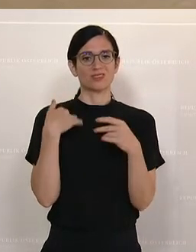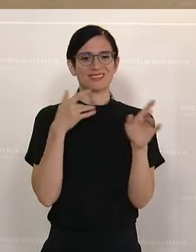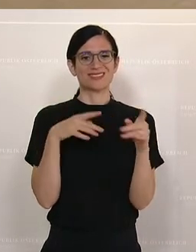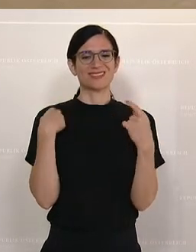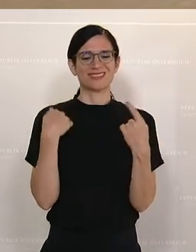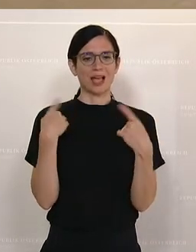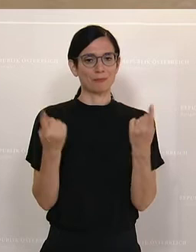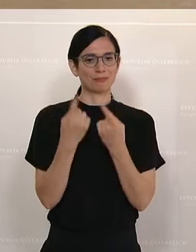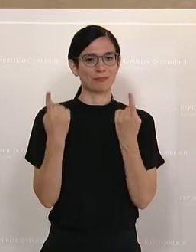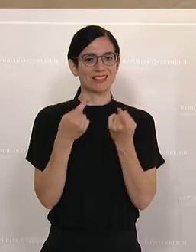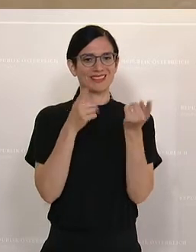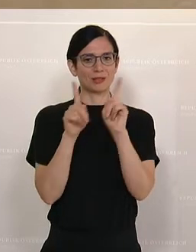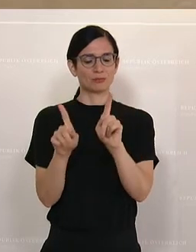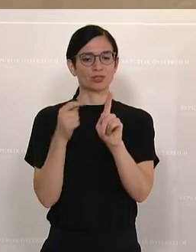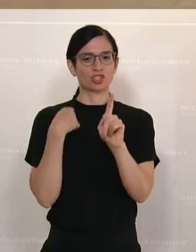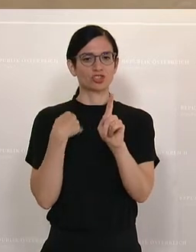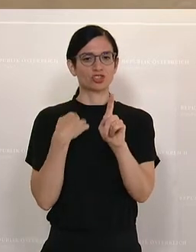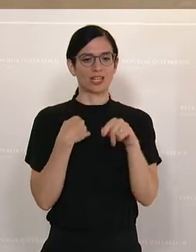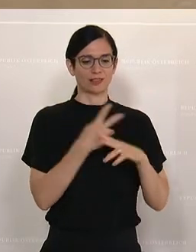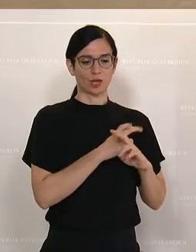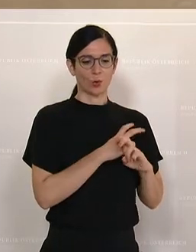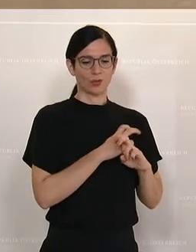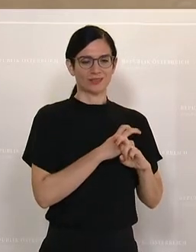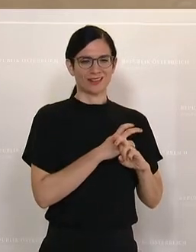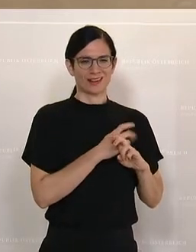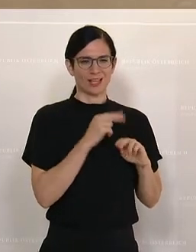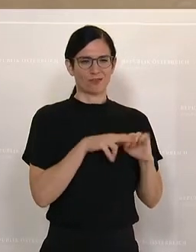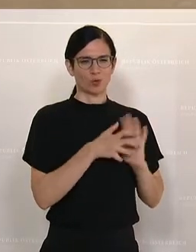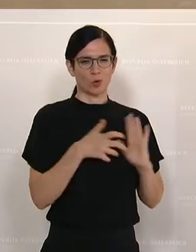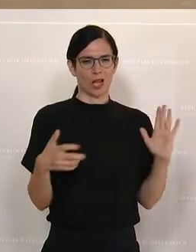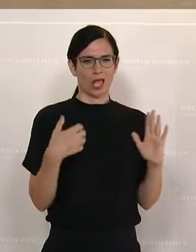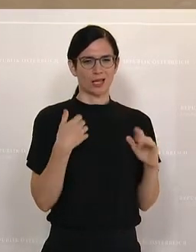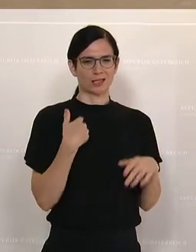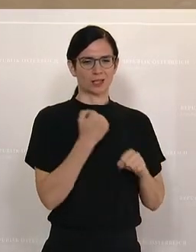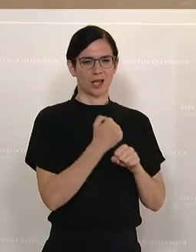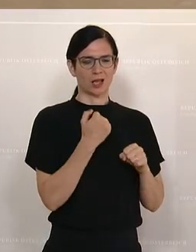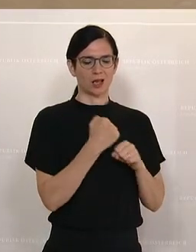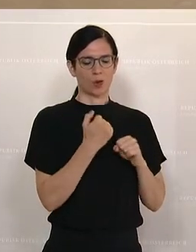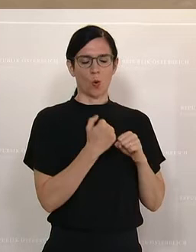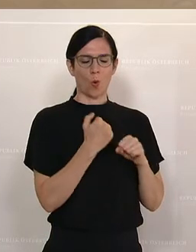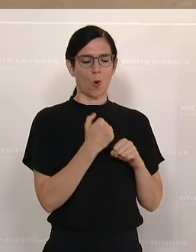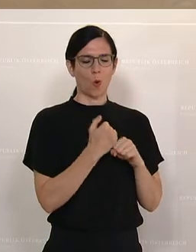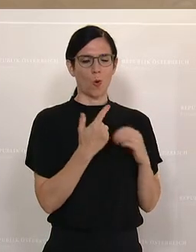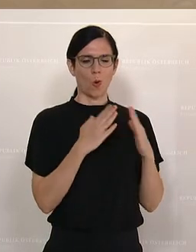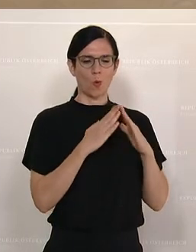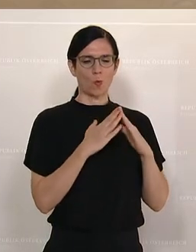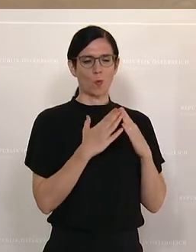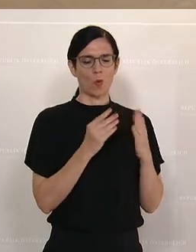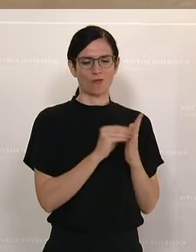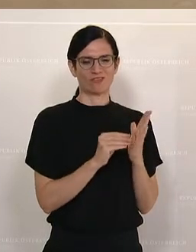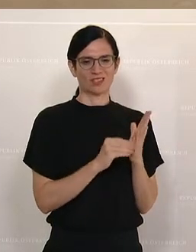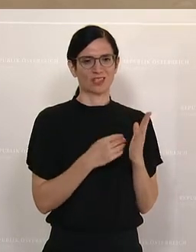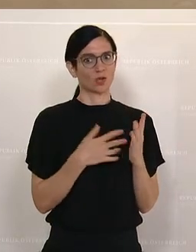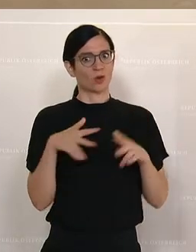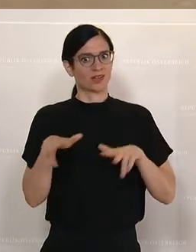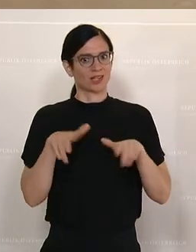wenn der Mitarbeiter zu lange im Homeoffice arbeitet. Also da haben wir einen großen Job zu erledigen, hat die Regierung einen großen Job zu